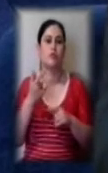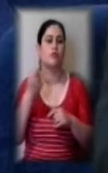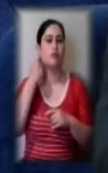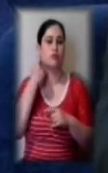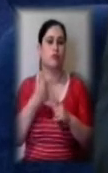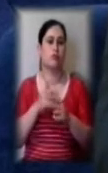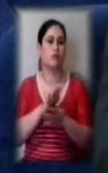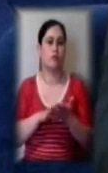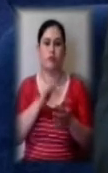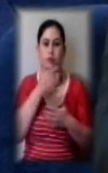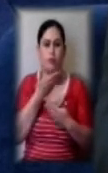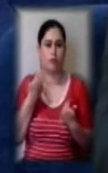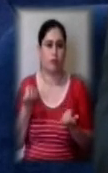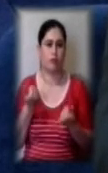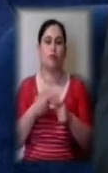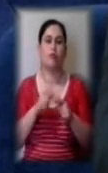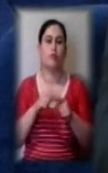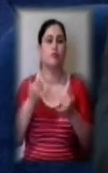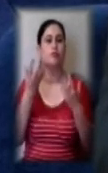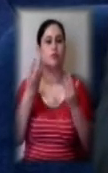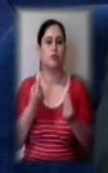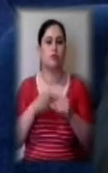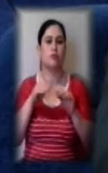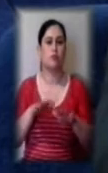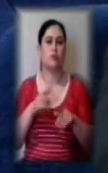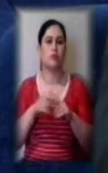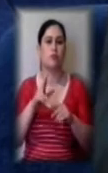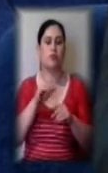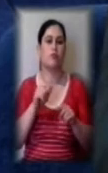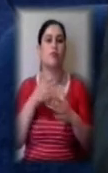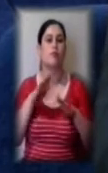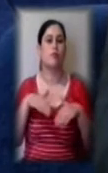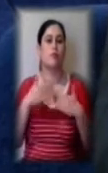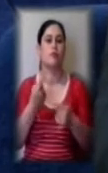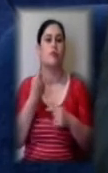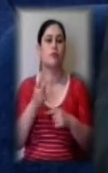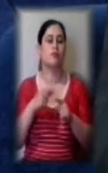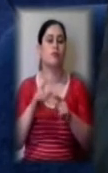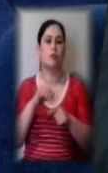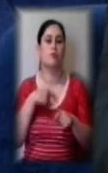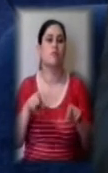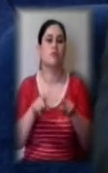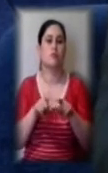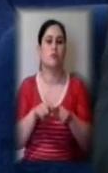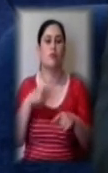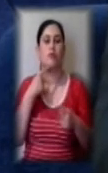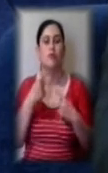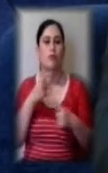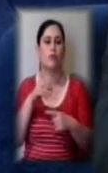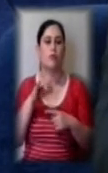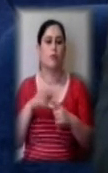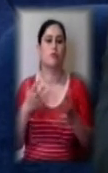Тобто на сьогоднішній день цим рішенням пропонується лише одне, для того, щоб ми все ж таки говорили про збереження